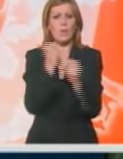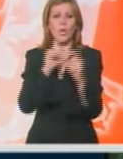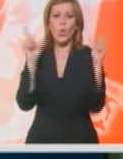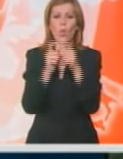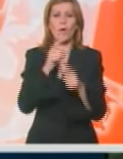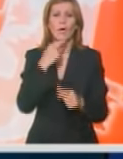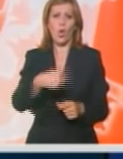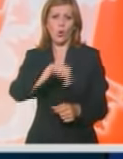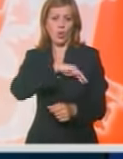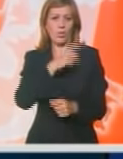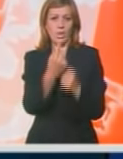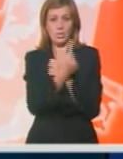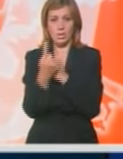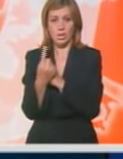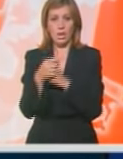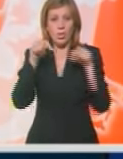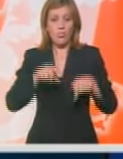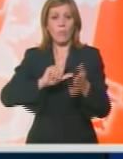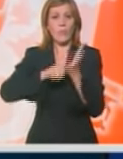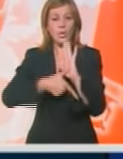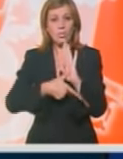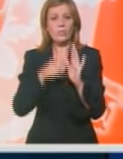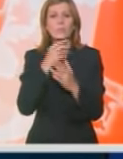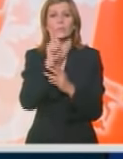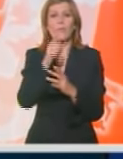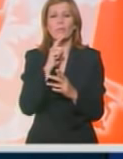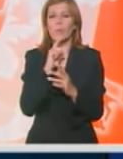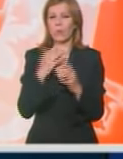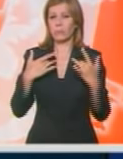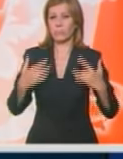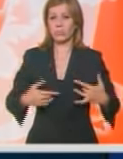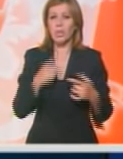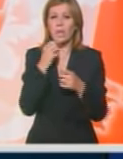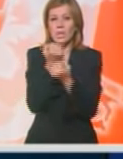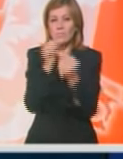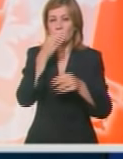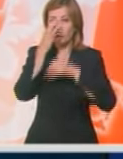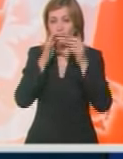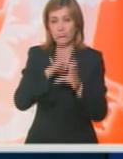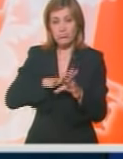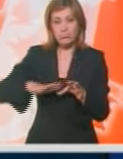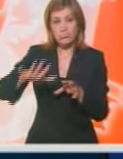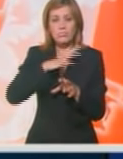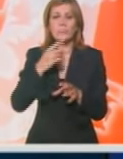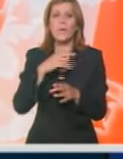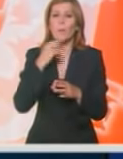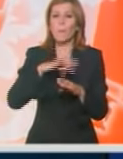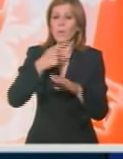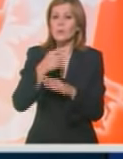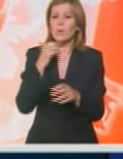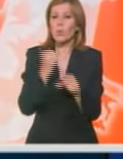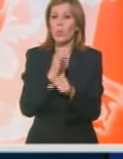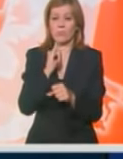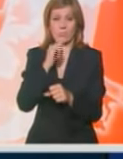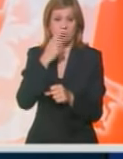odgovorne za incident. U ovom trenutku sručnjaci za eksplozivi stražaju celo područje, posle čega stupaju stražitelji, upravo su